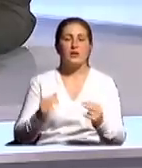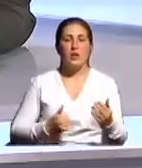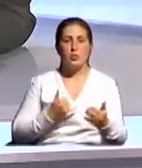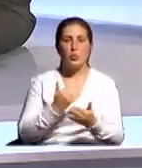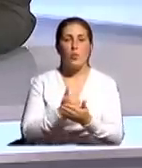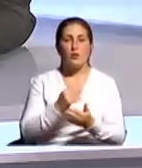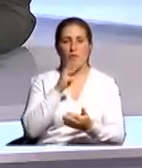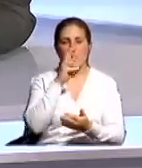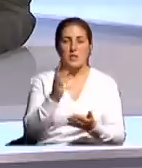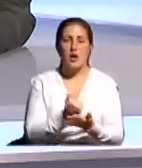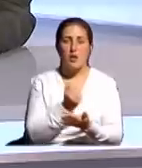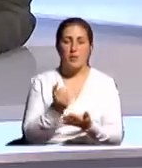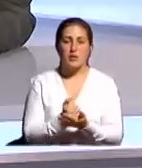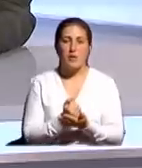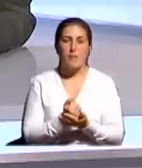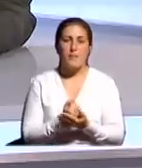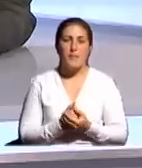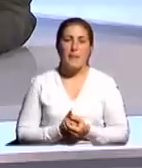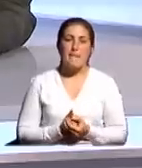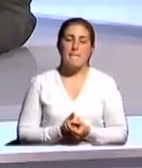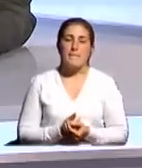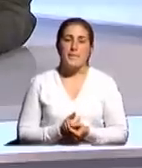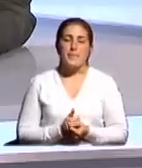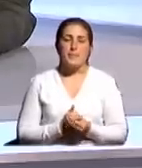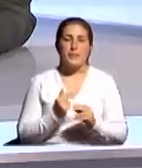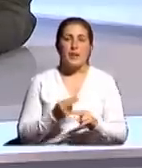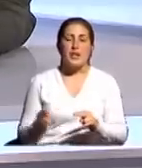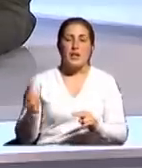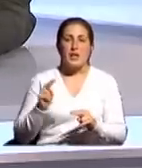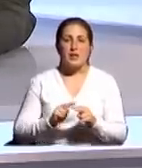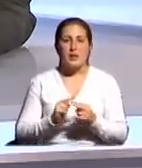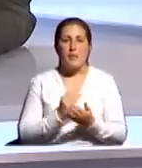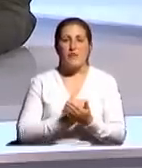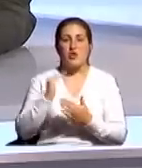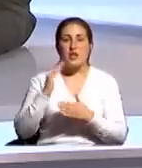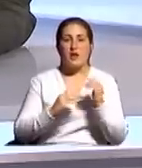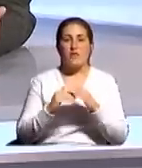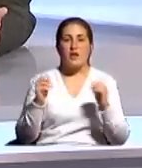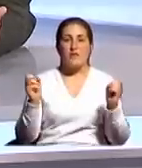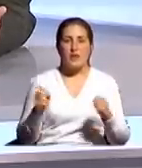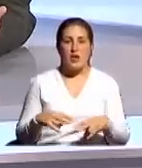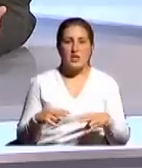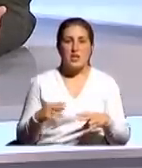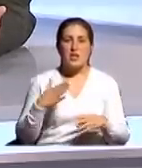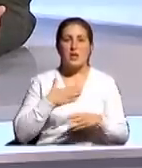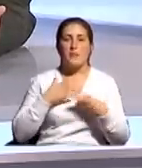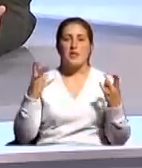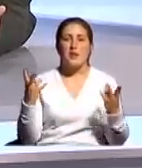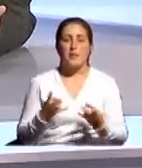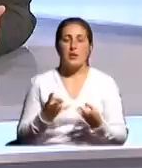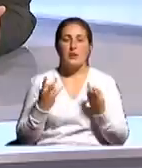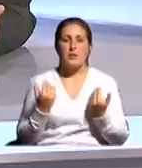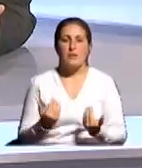заработка, дохода, это повышение квалификации, то есть нам необходимо сегодня